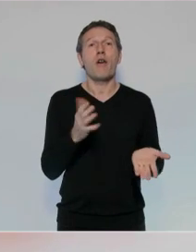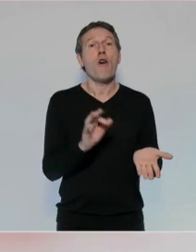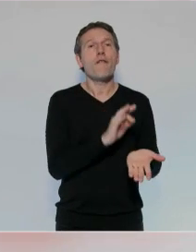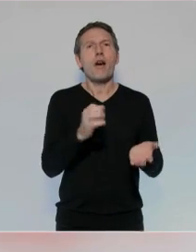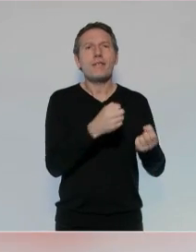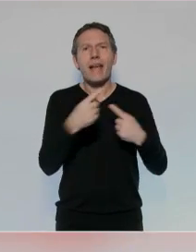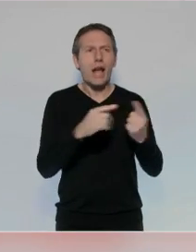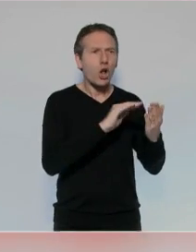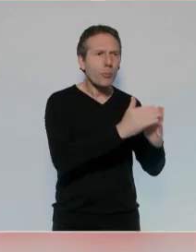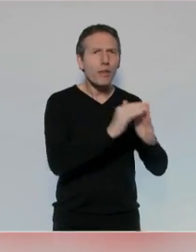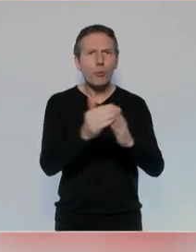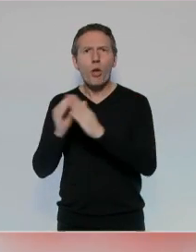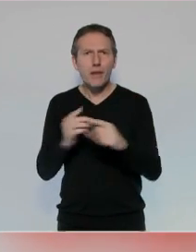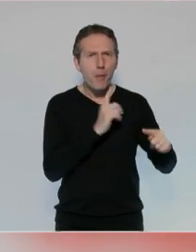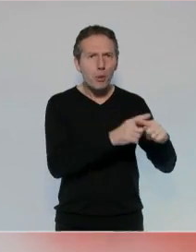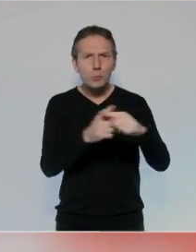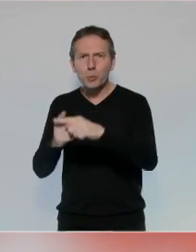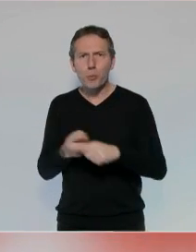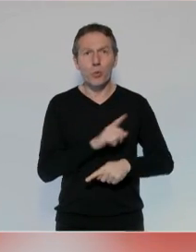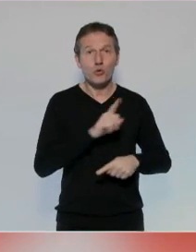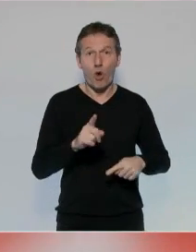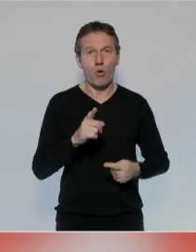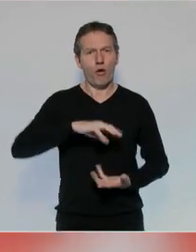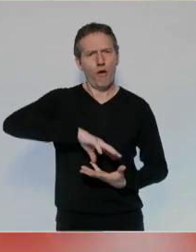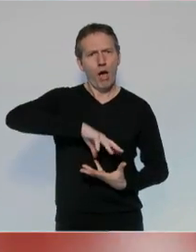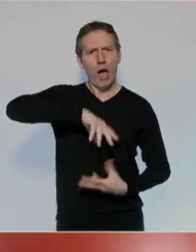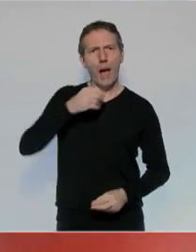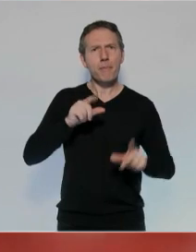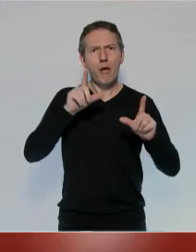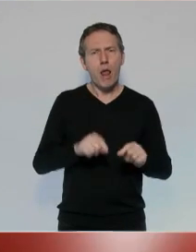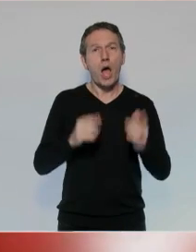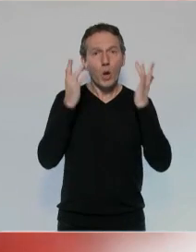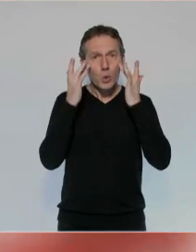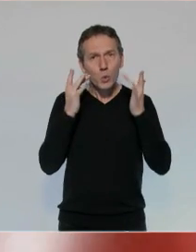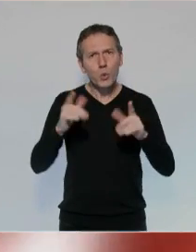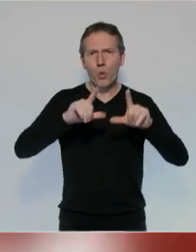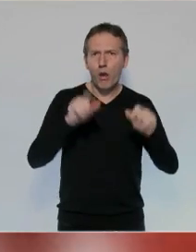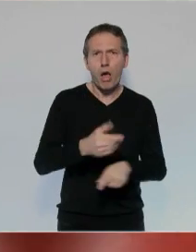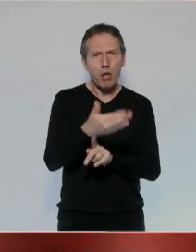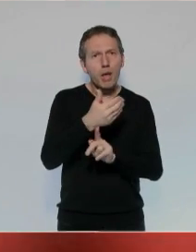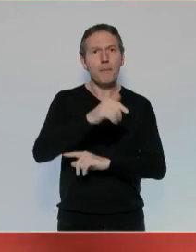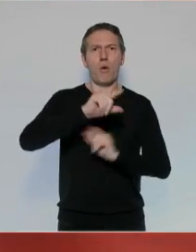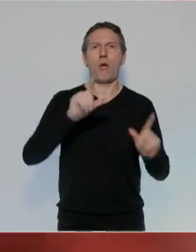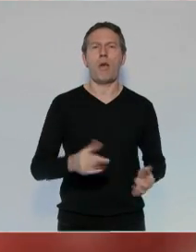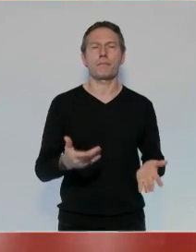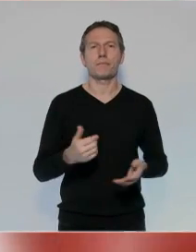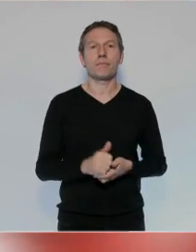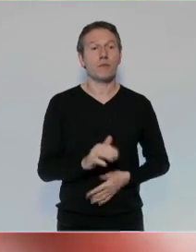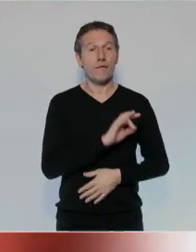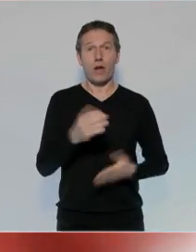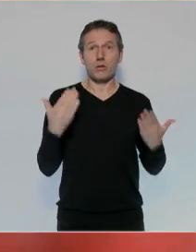La France n'est pas une addition de communauté et de clan. Elle a une âme, une culture, un drapeau.